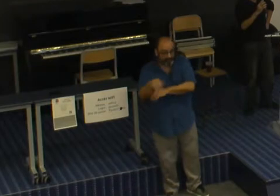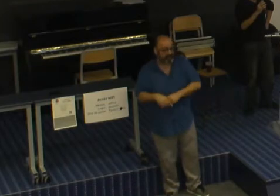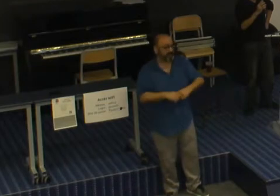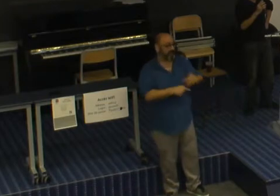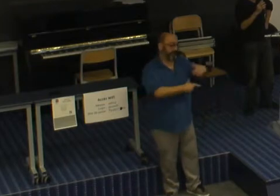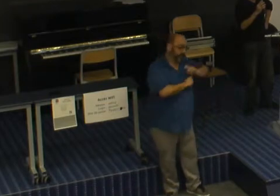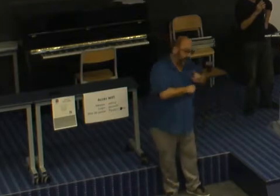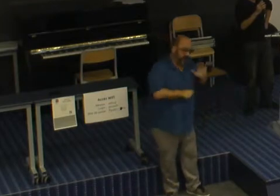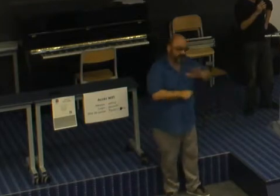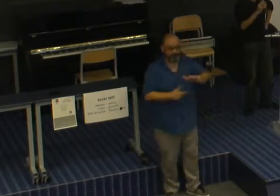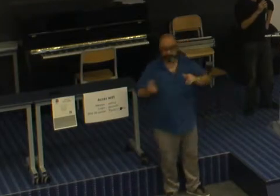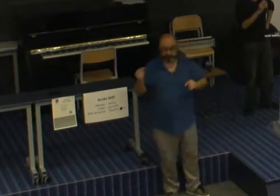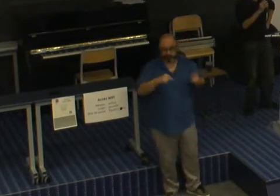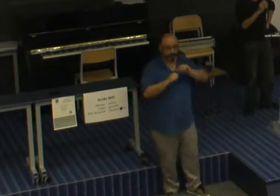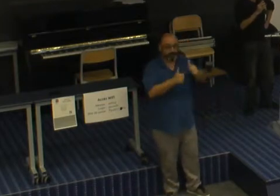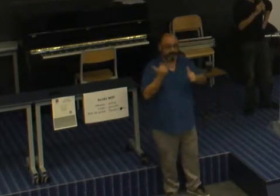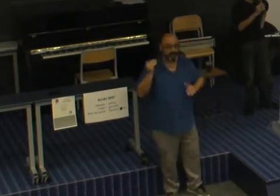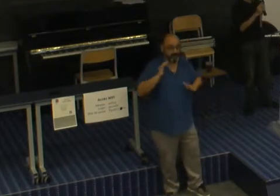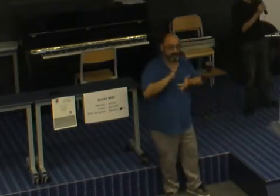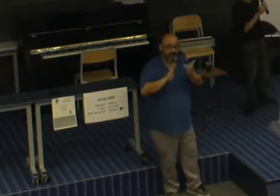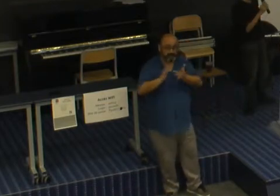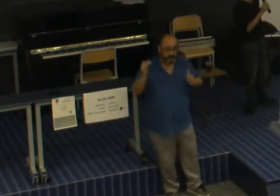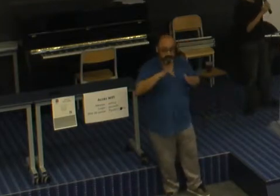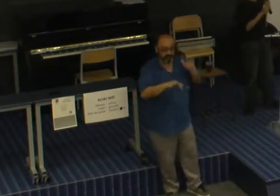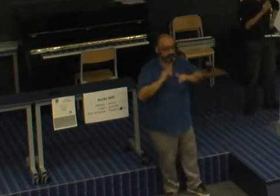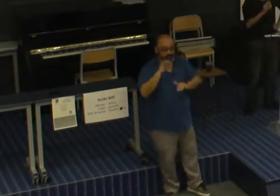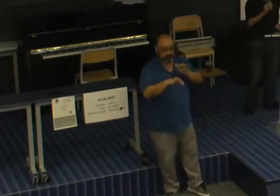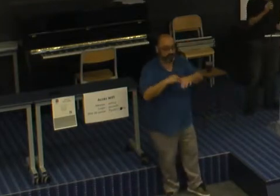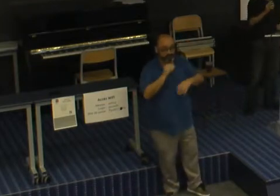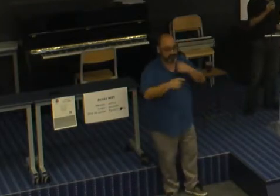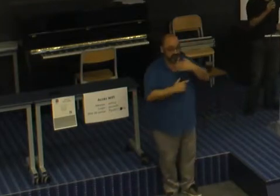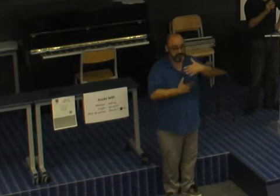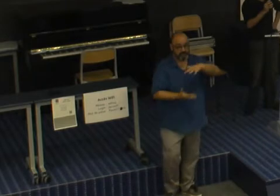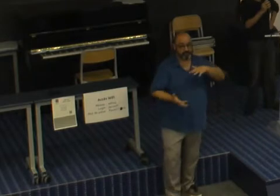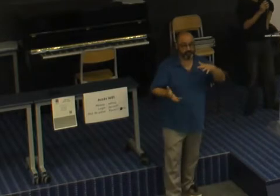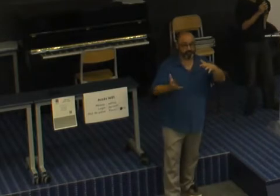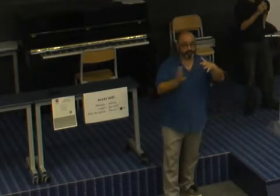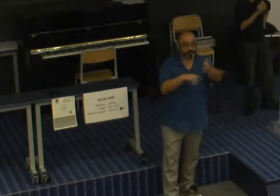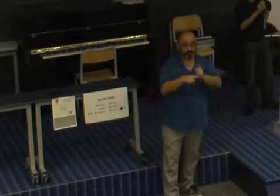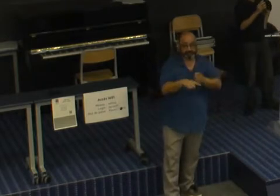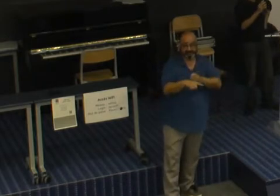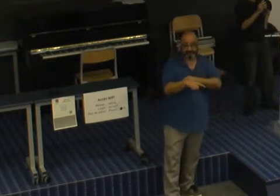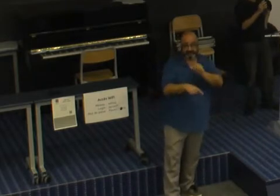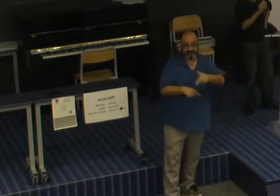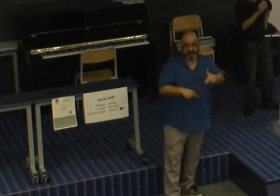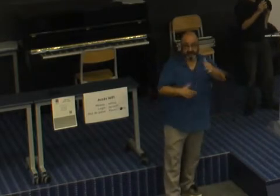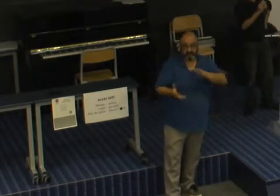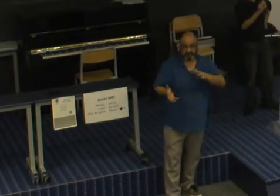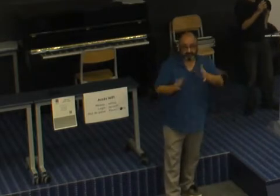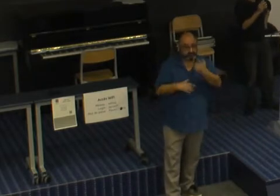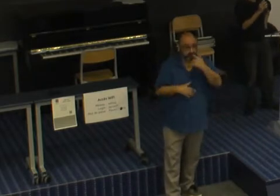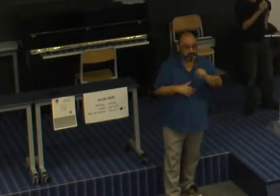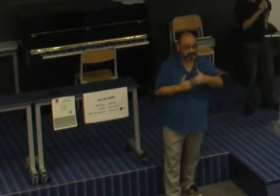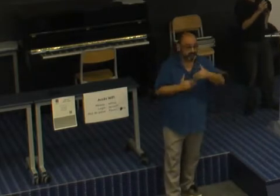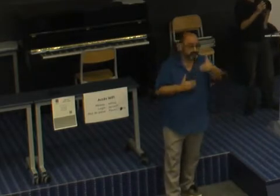il ne pas désespérer, ça bougera. Ça bouge certes lentement, mais il est fort probable que d'autres groupes